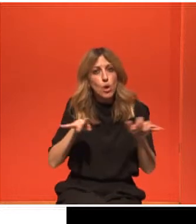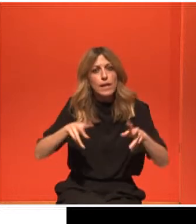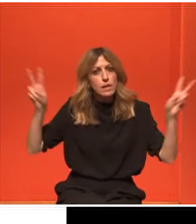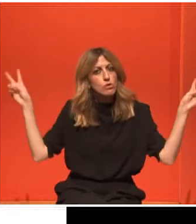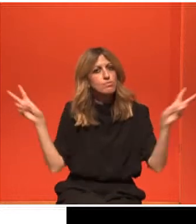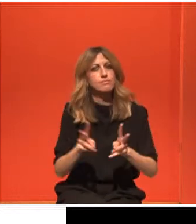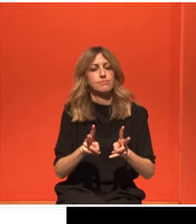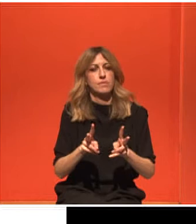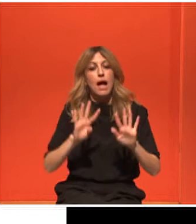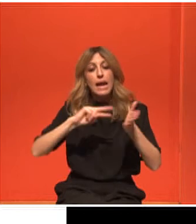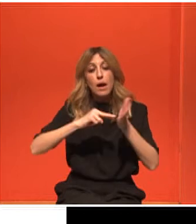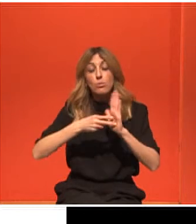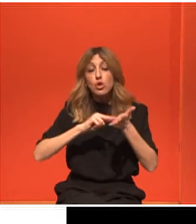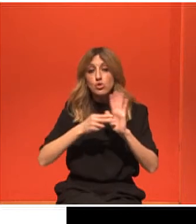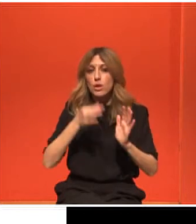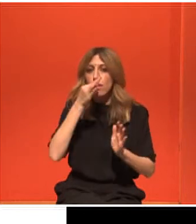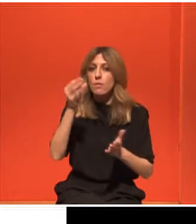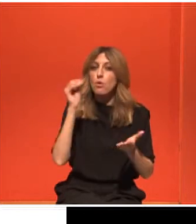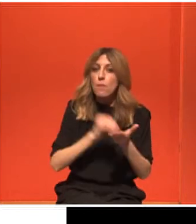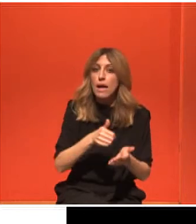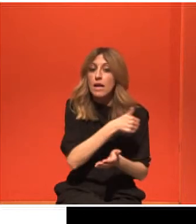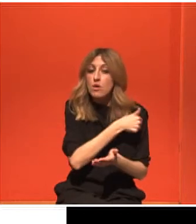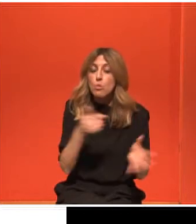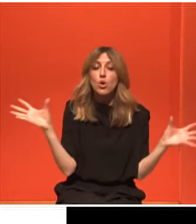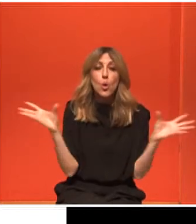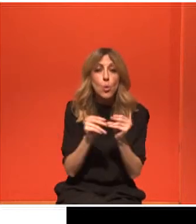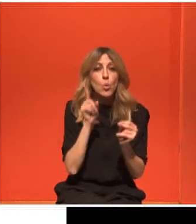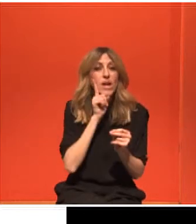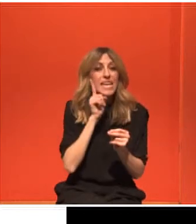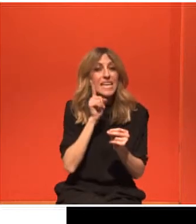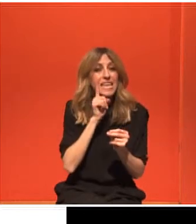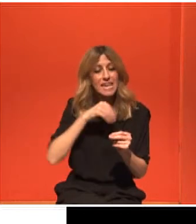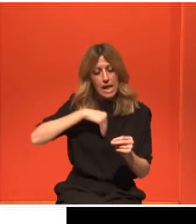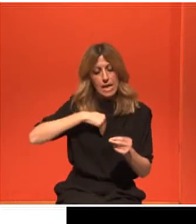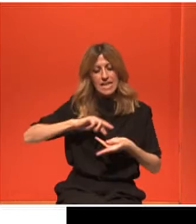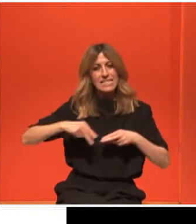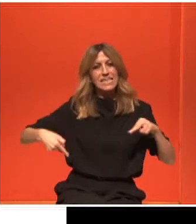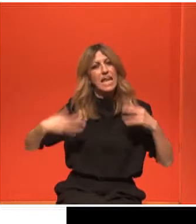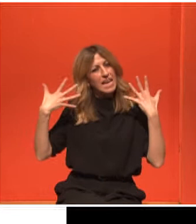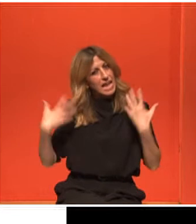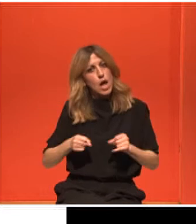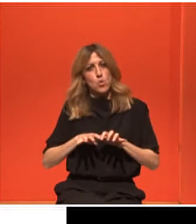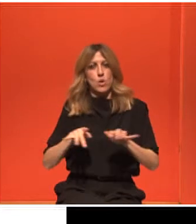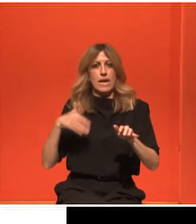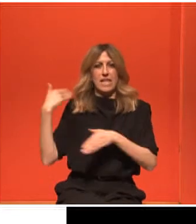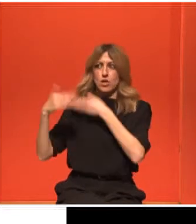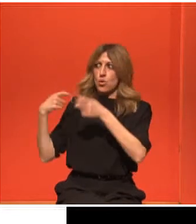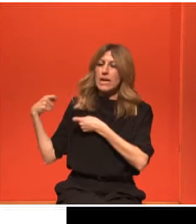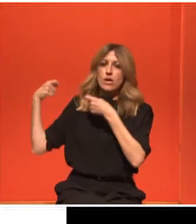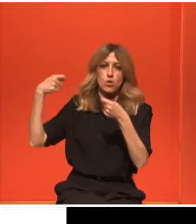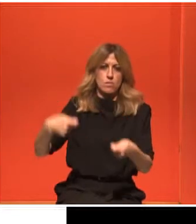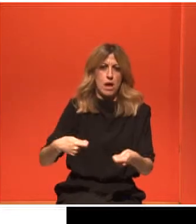Προσοχή, όμως, αφορά μόνο αυτές με γονιδιακή επιβάρυνση. Μια ακραία μέθοδος, αν θέλετε, αλλά με ακραία καλά